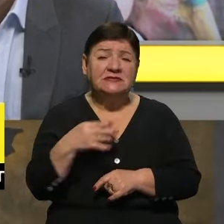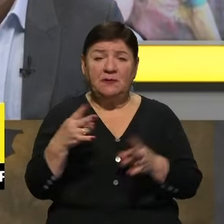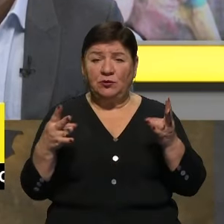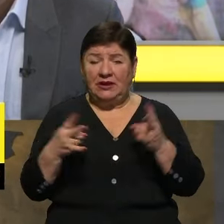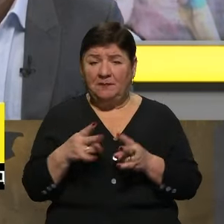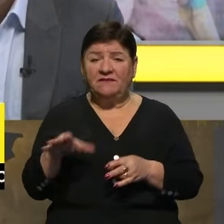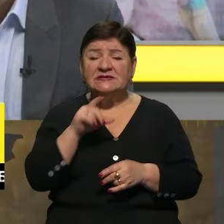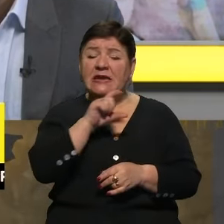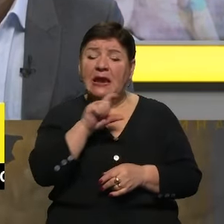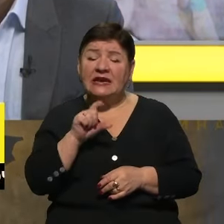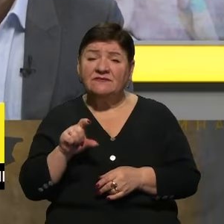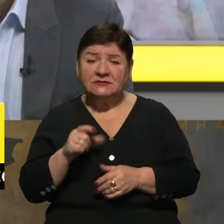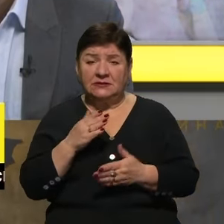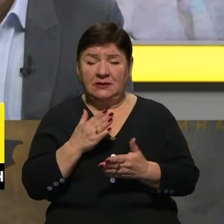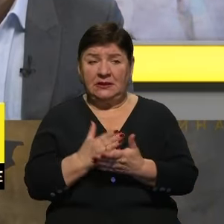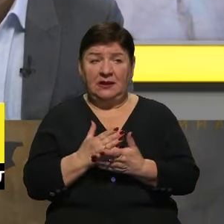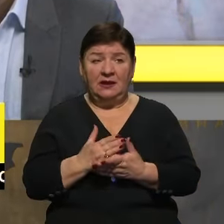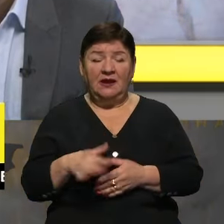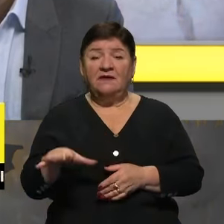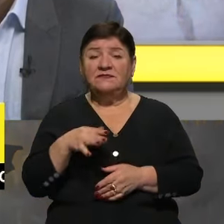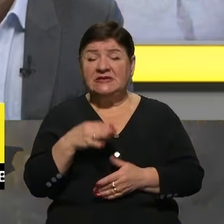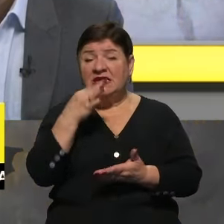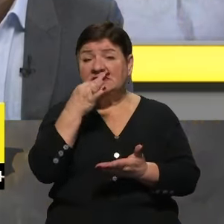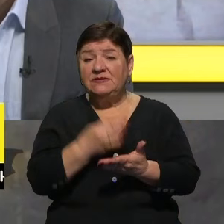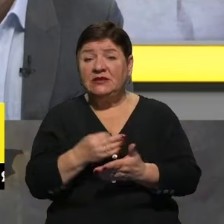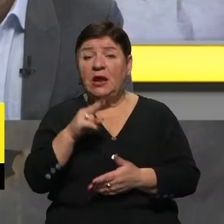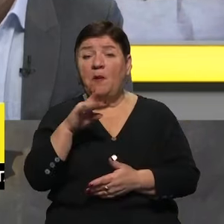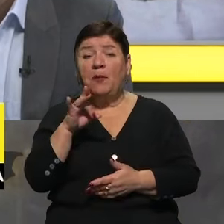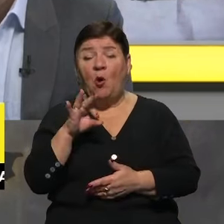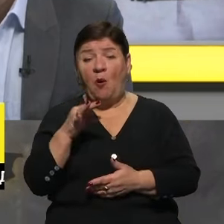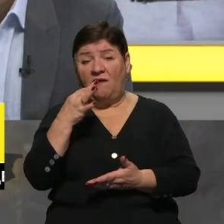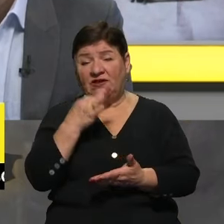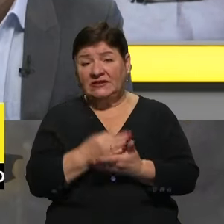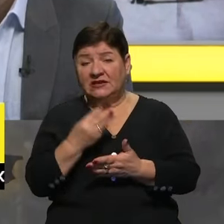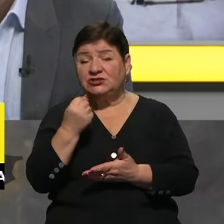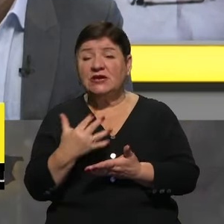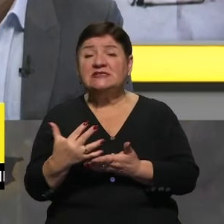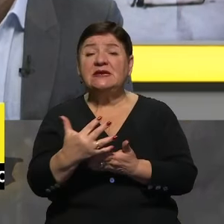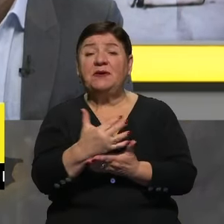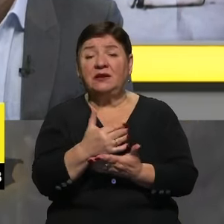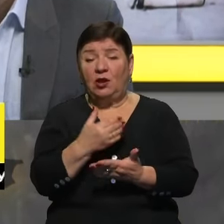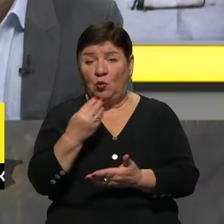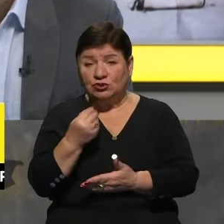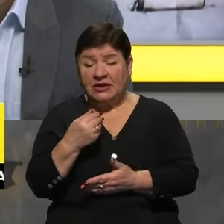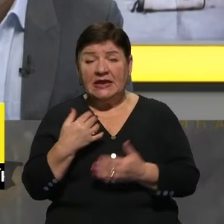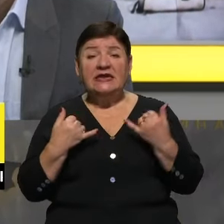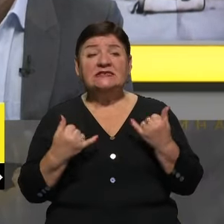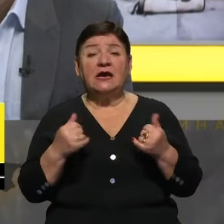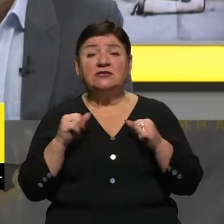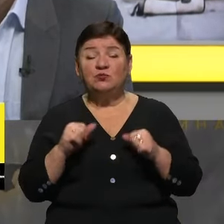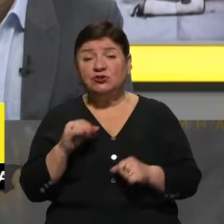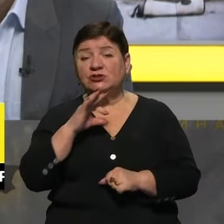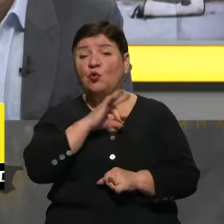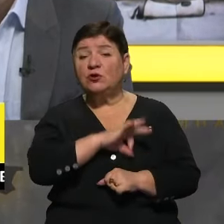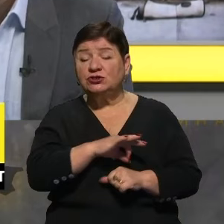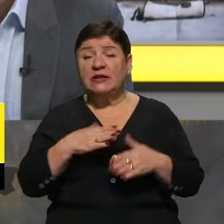реквізити, всі звіти про витрачені, зібрані кошти, і зараз можна з користю,